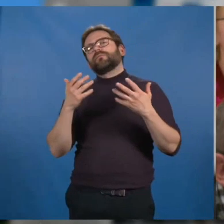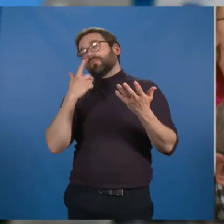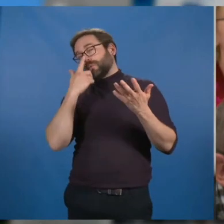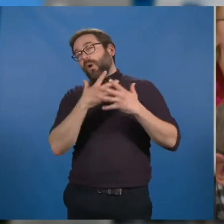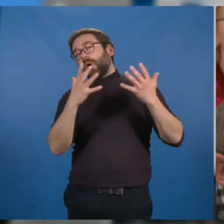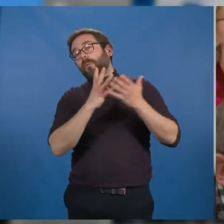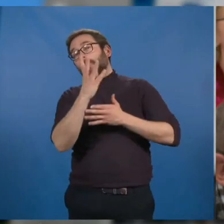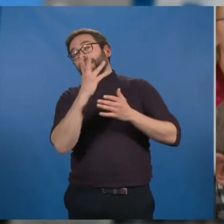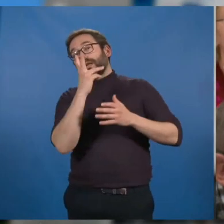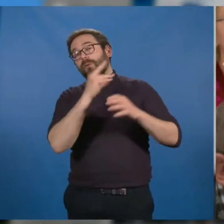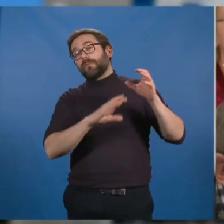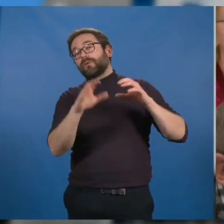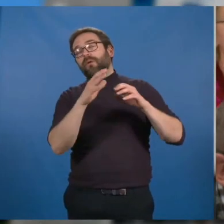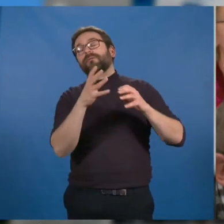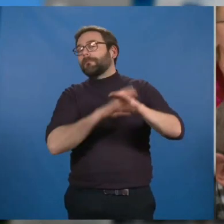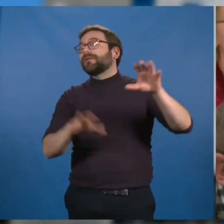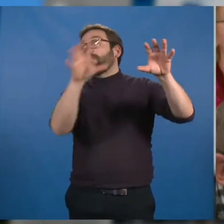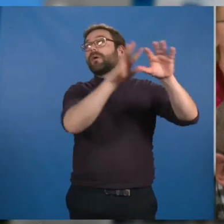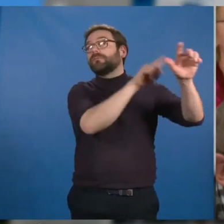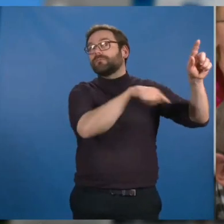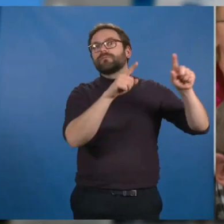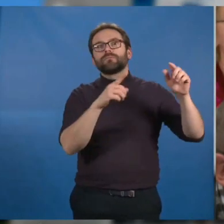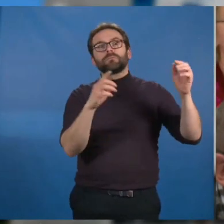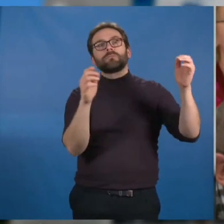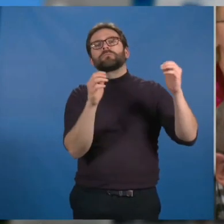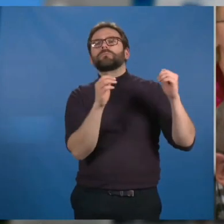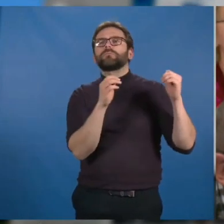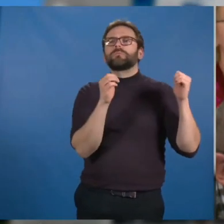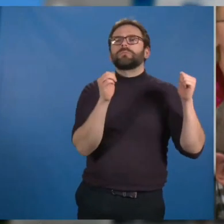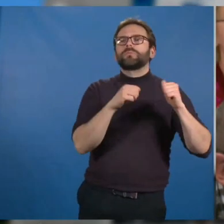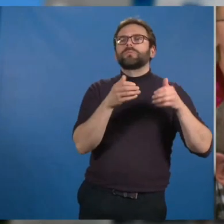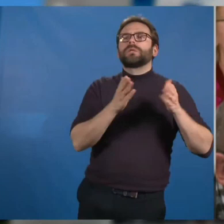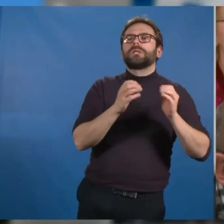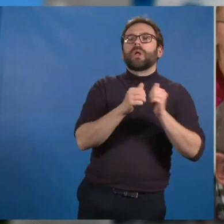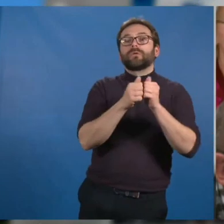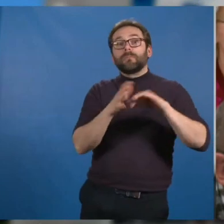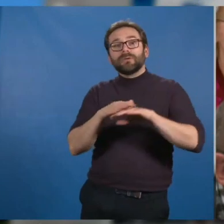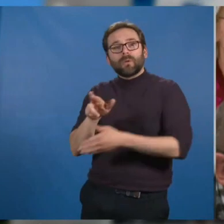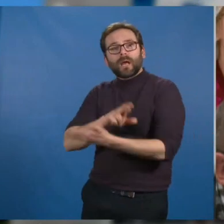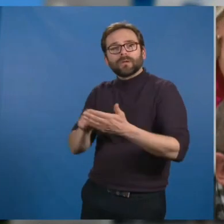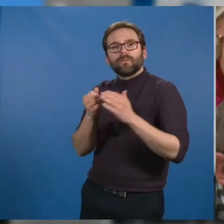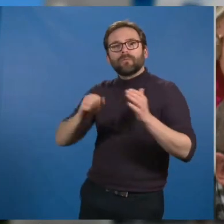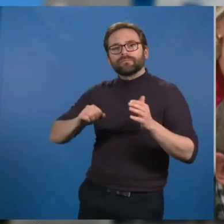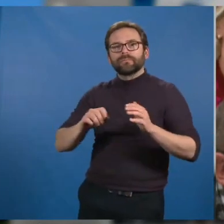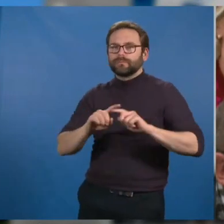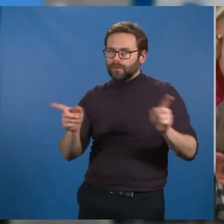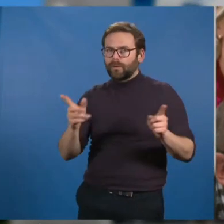projets des métropoles et des sites entre elles, sans concertation avec l'ensemble de nos territoires régionaux. Je vous remercie de votre attention.